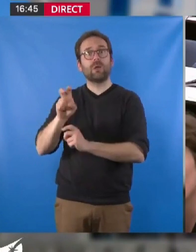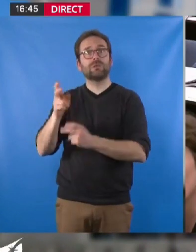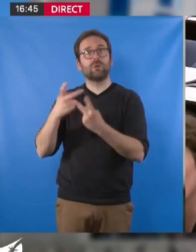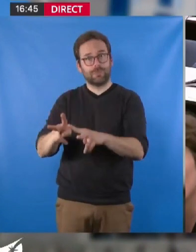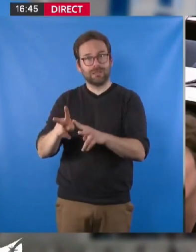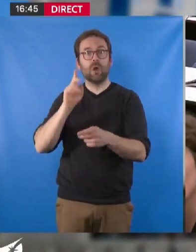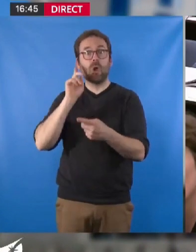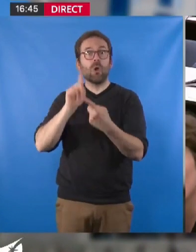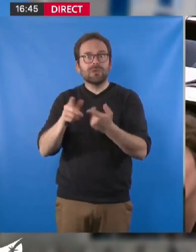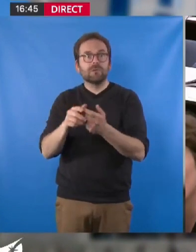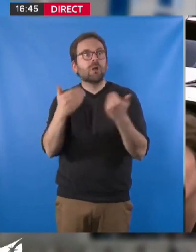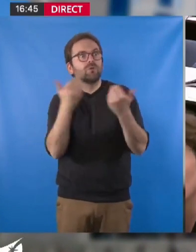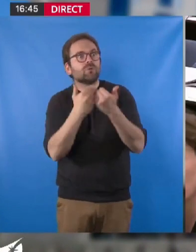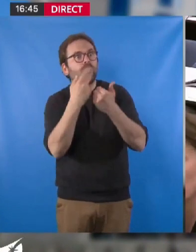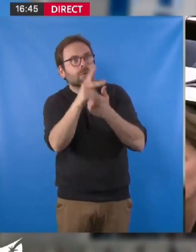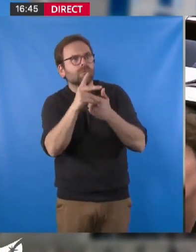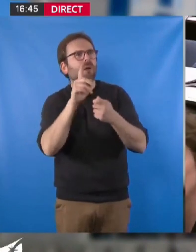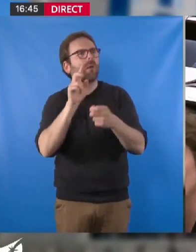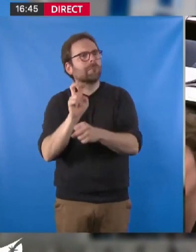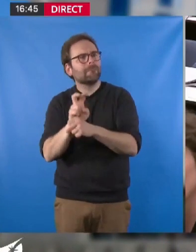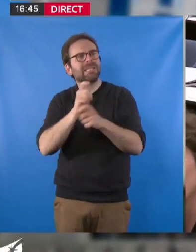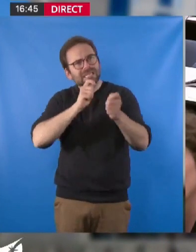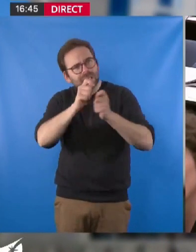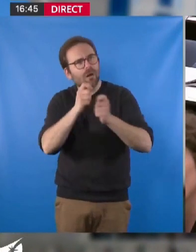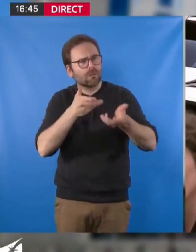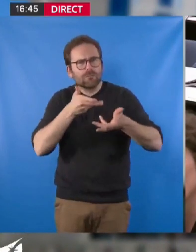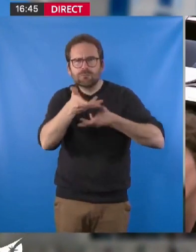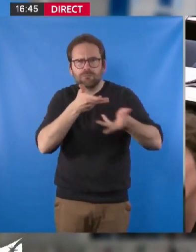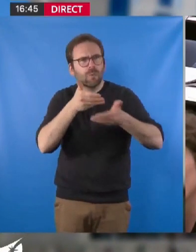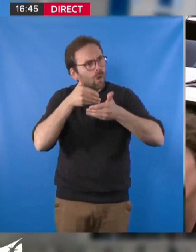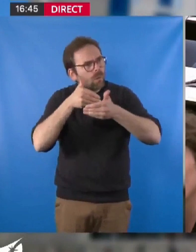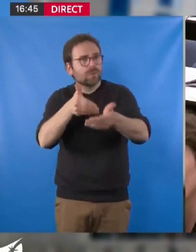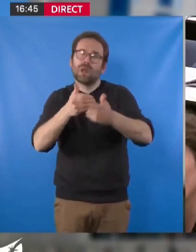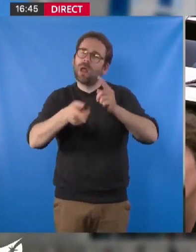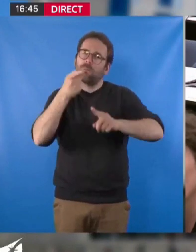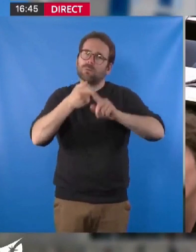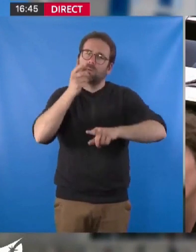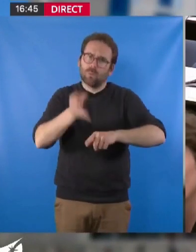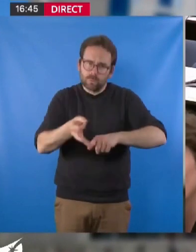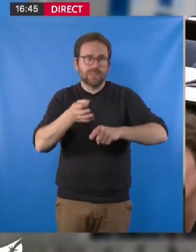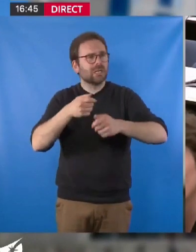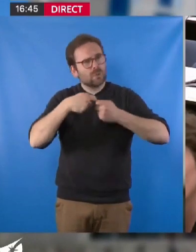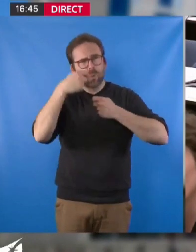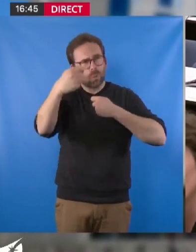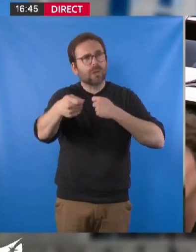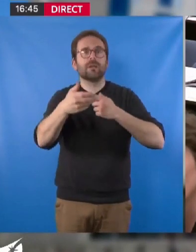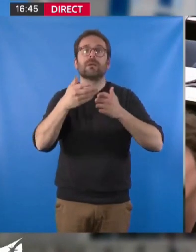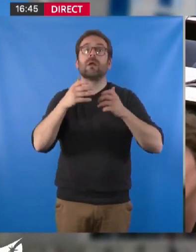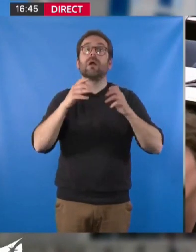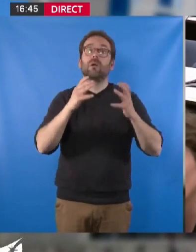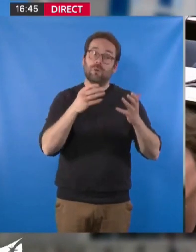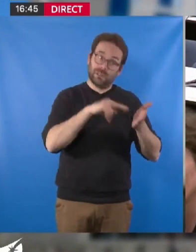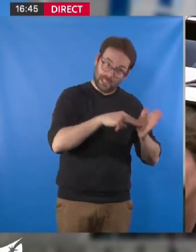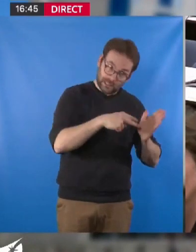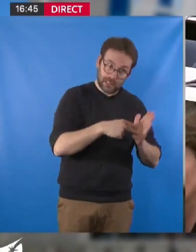répondre notamment à vos demandes de maintien de ce dialogue nécessairement important et dans la durée, à la fois au niveau